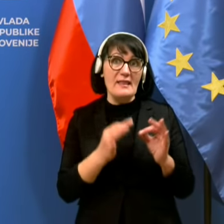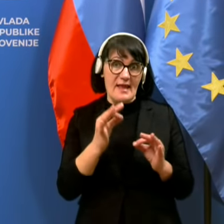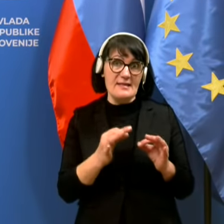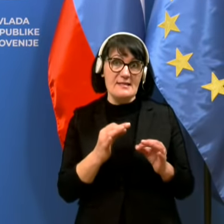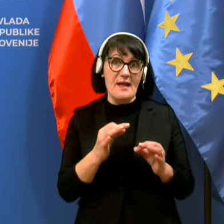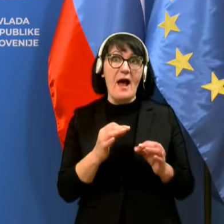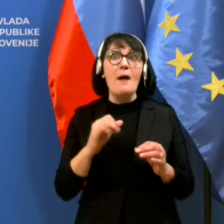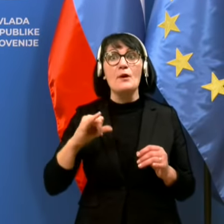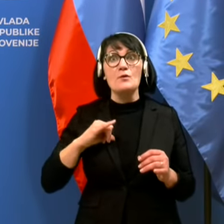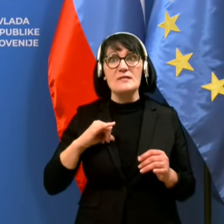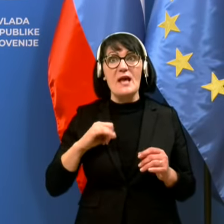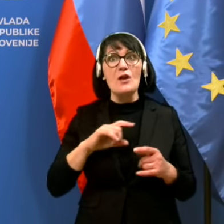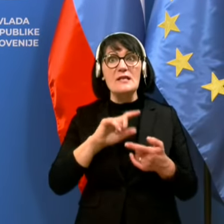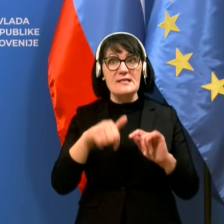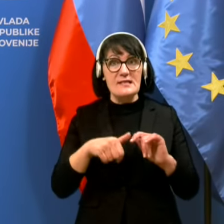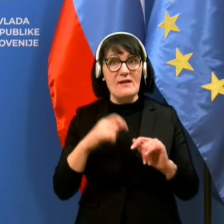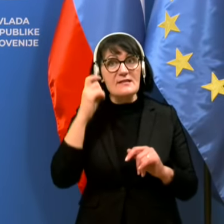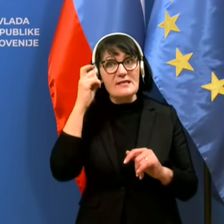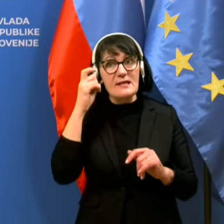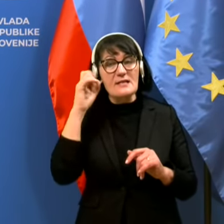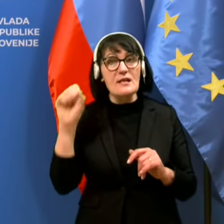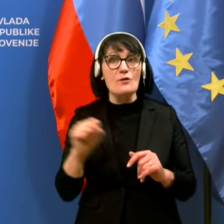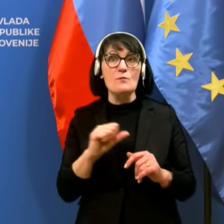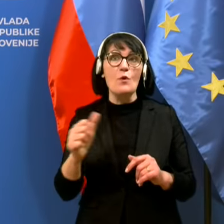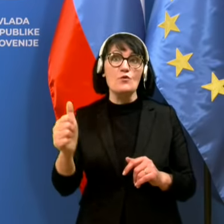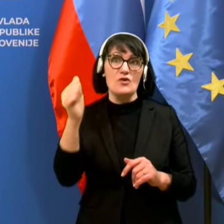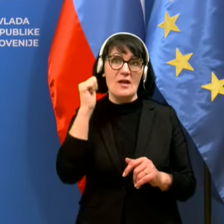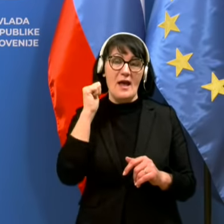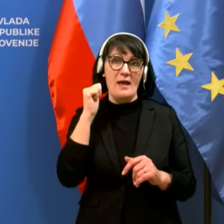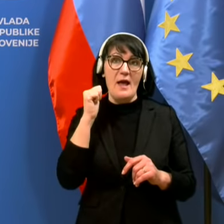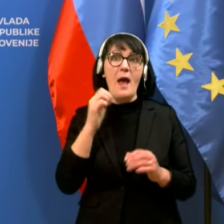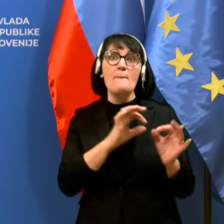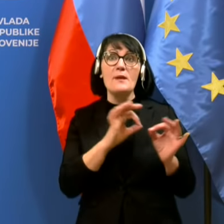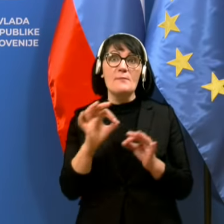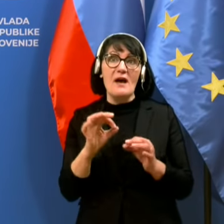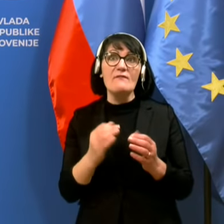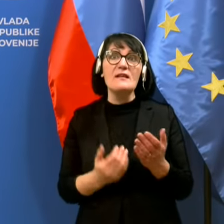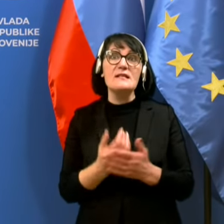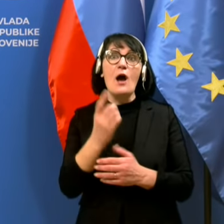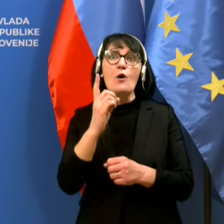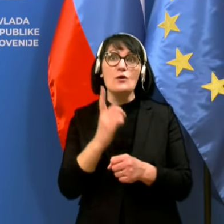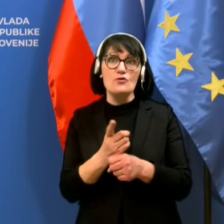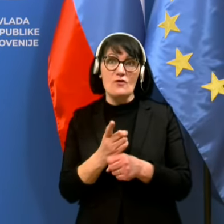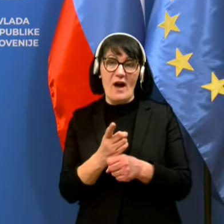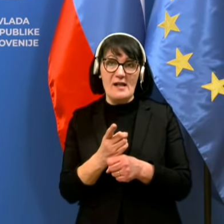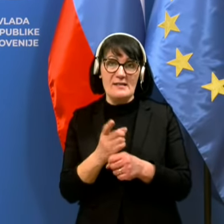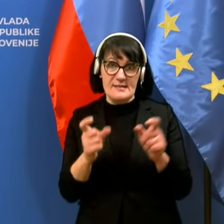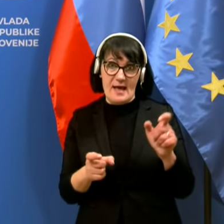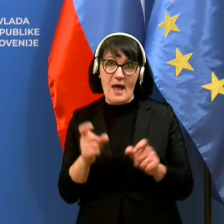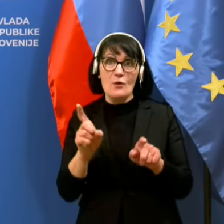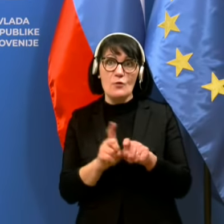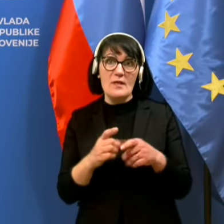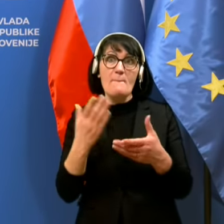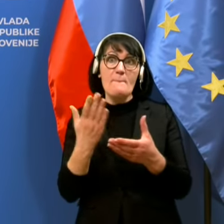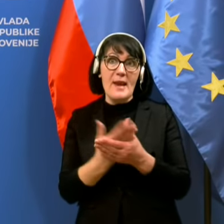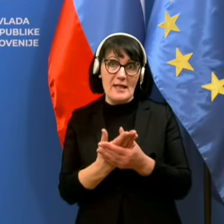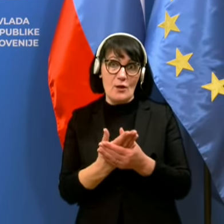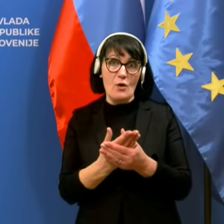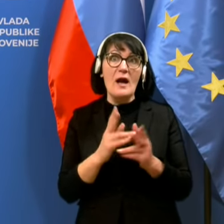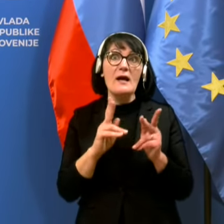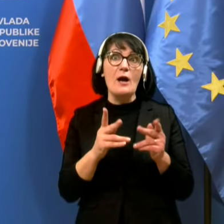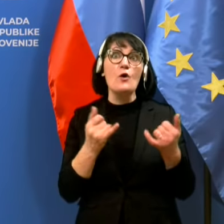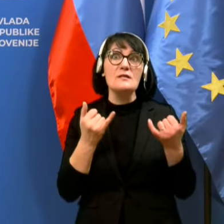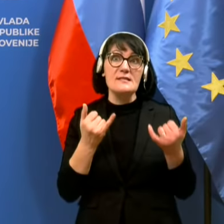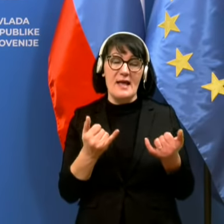zadeva zaskrbela. Zato smo učiri, pripravili za odločevalce tudi predlog, konkreten predlog, kako zdaj